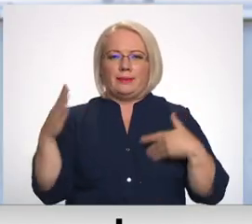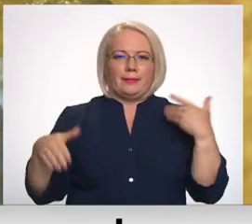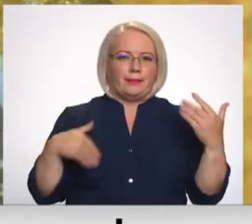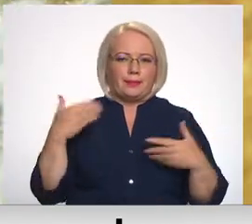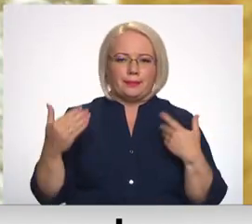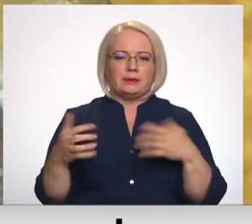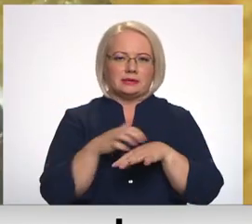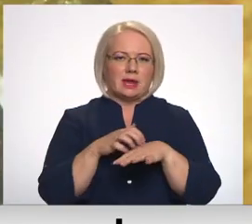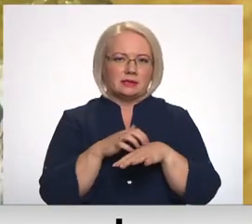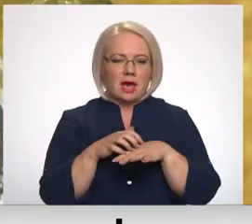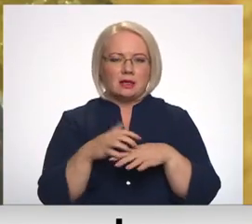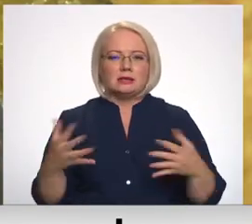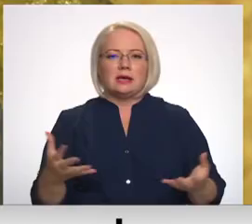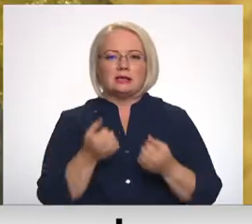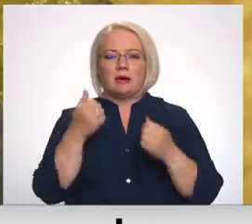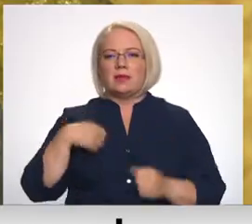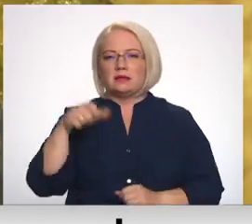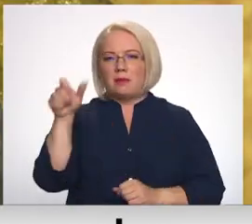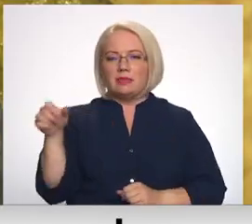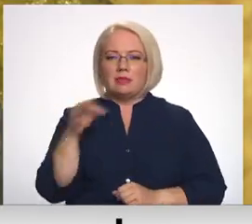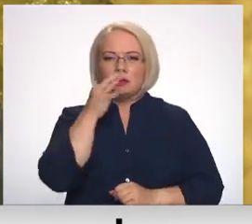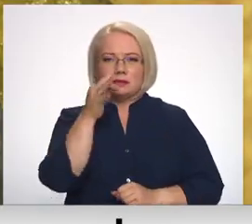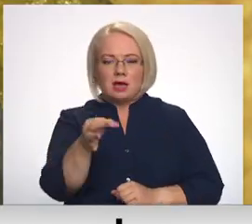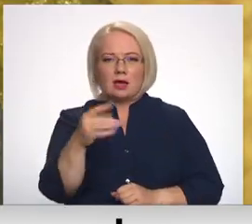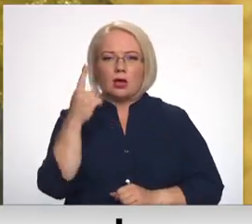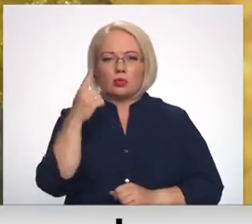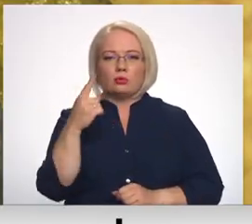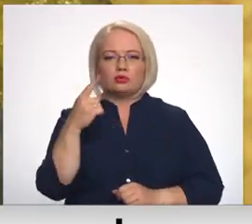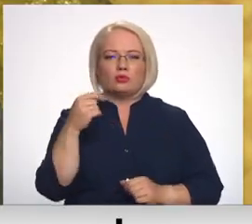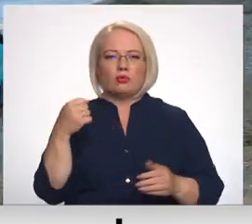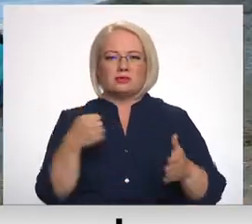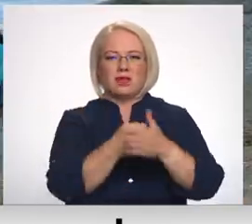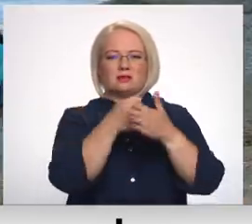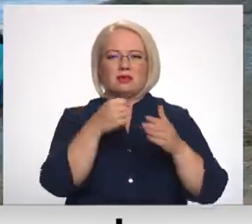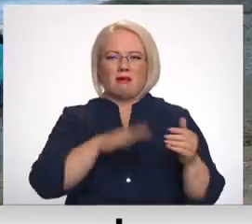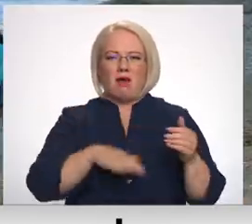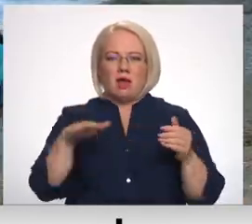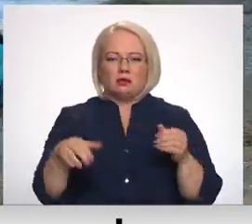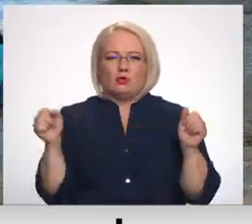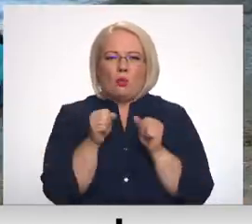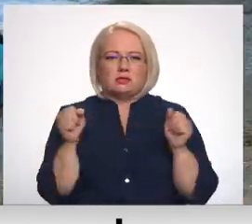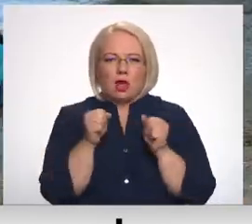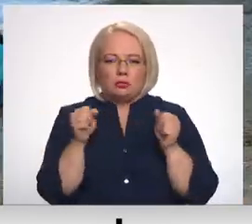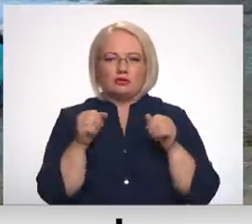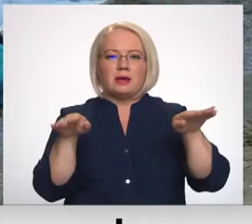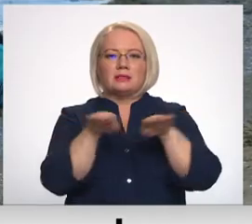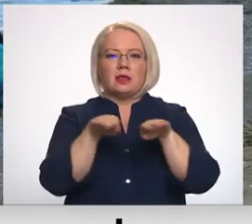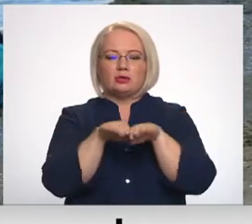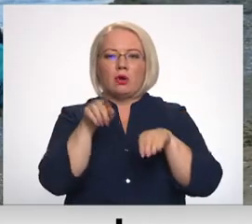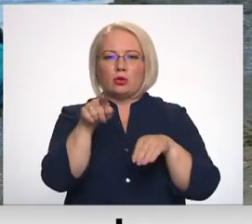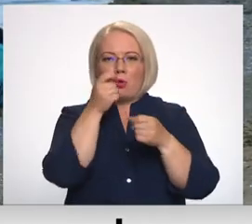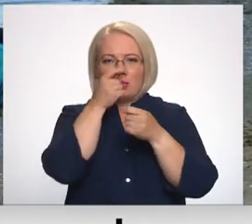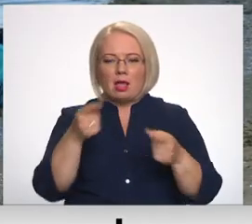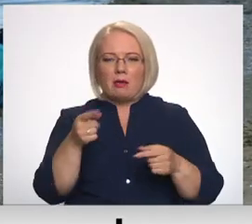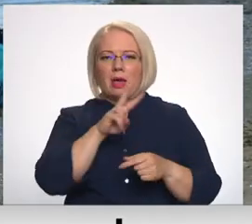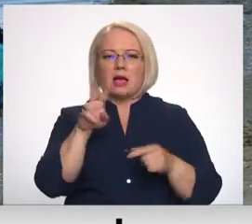stresaindes. Izglābtās peldētājs stāsta, ka nedaudz sasitušas kājas pret mola akmeņiem un nosalušas, taču salīdzinot ar to nelēmu, kas